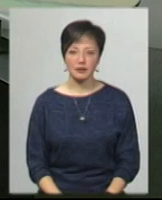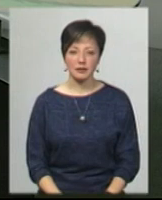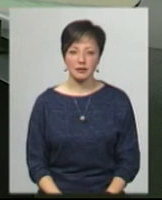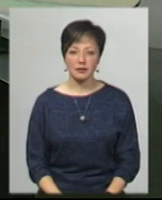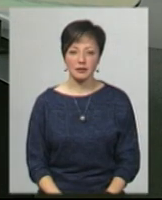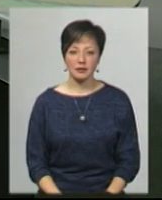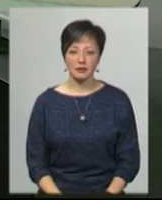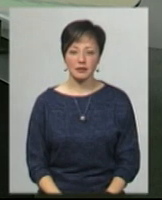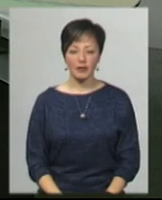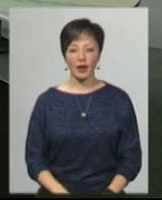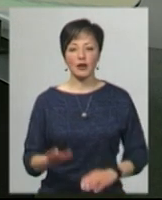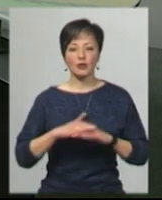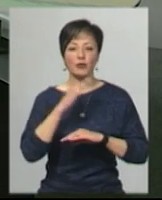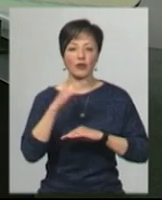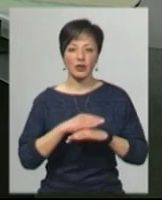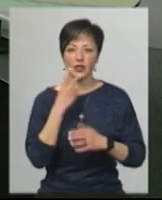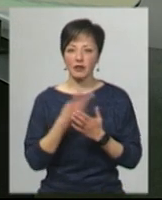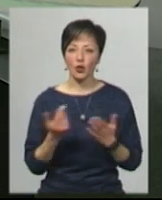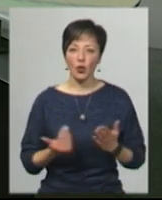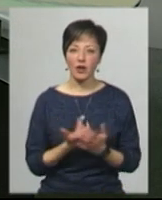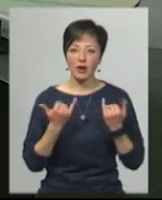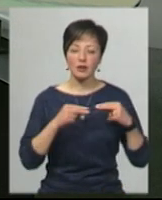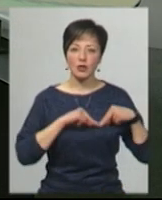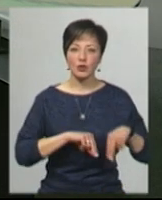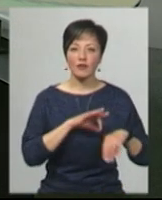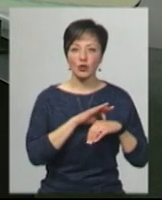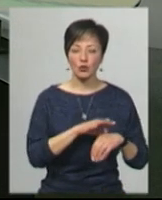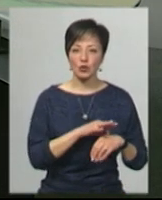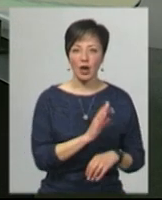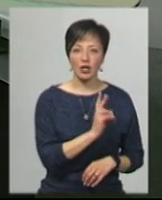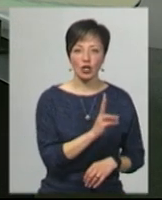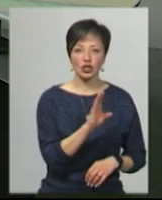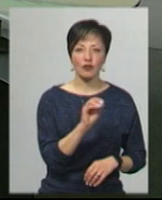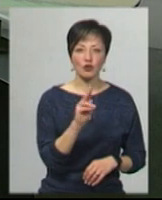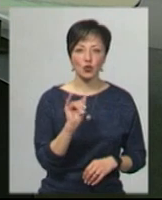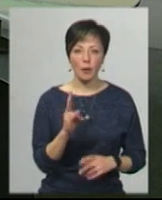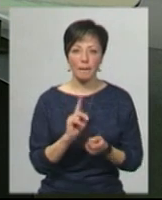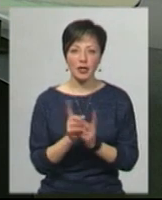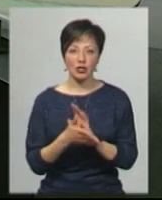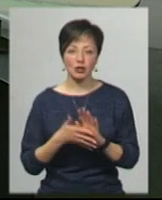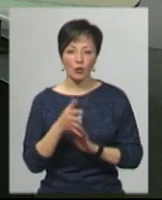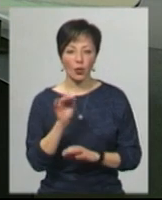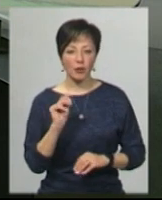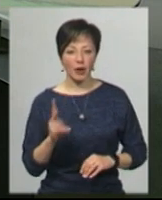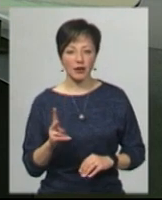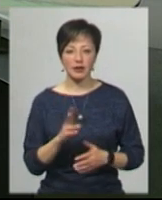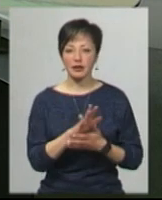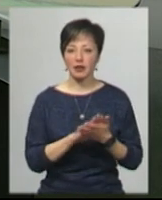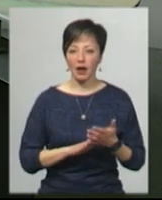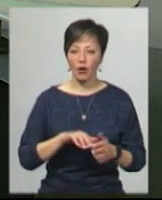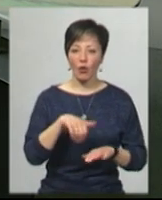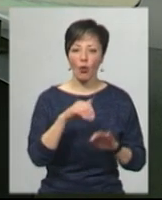Музика Доброго вечора, ви дивитесь новини. У студії для вас працює ведуча Катерина Шевчук, на жест умову перекладає Ольга Рибак.